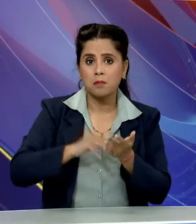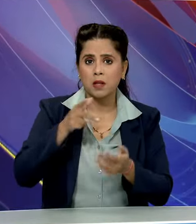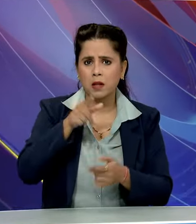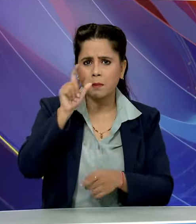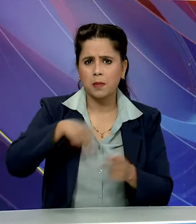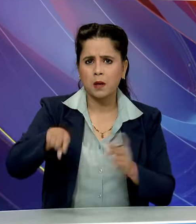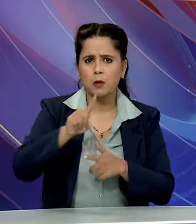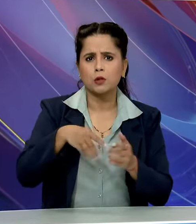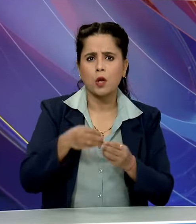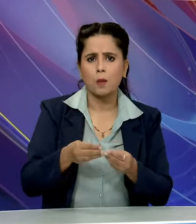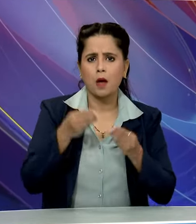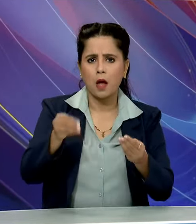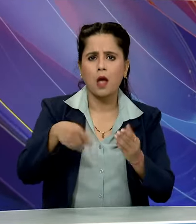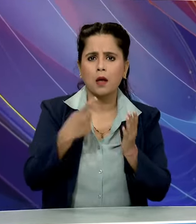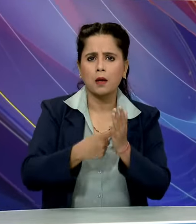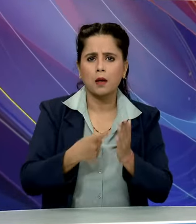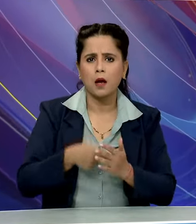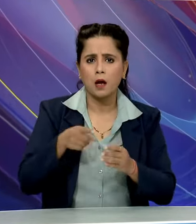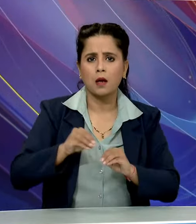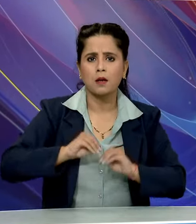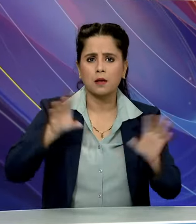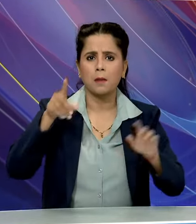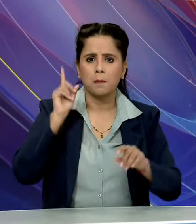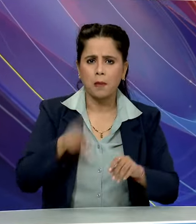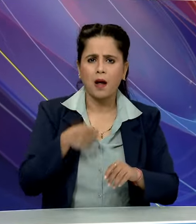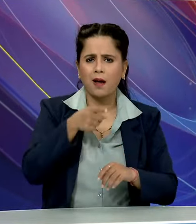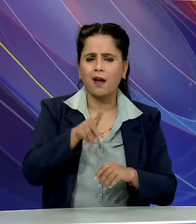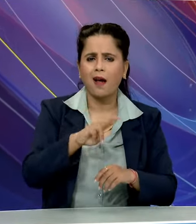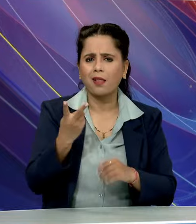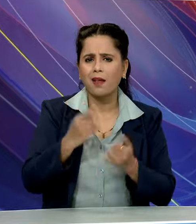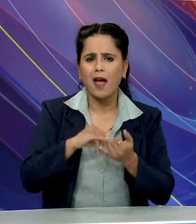लोगों को नौकरी देने का रिपोर्ट कार्ट जारी होना चाहिए था